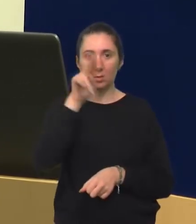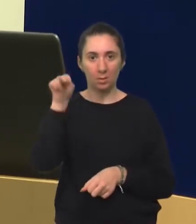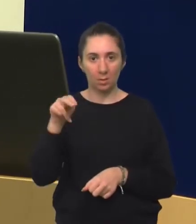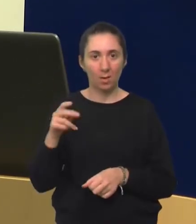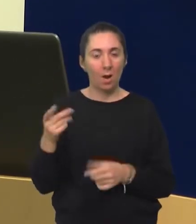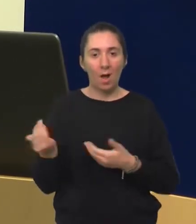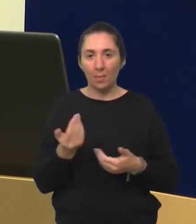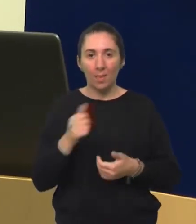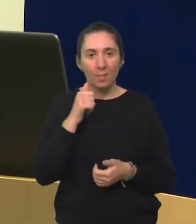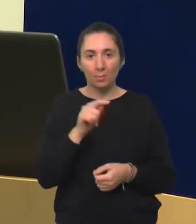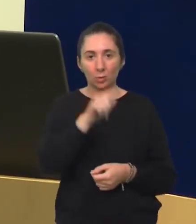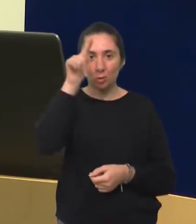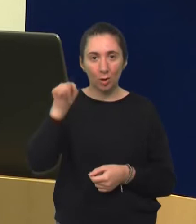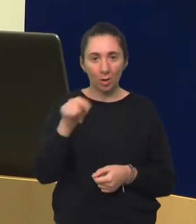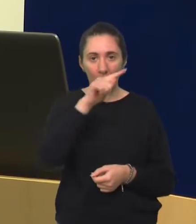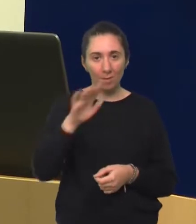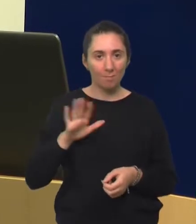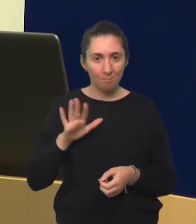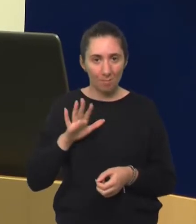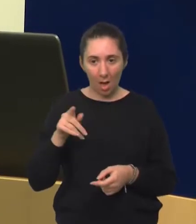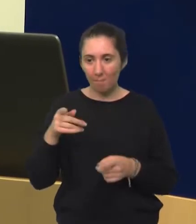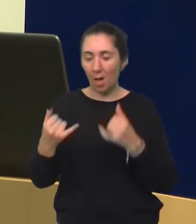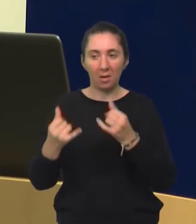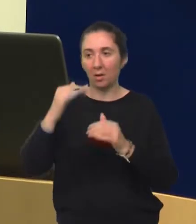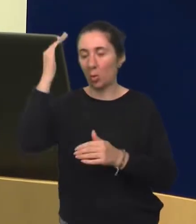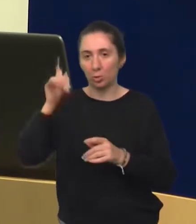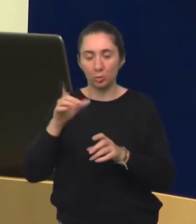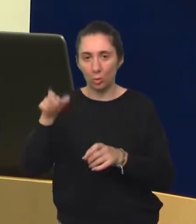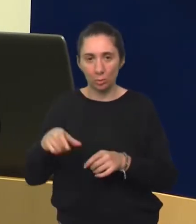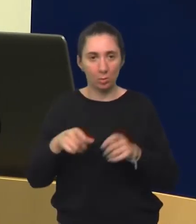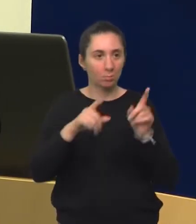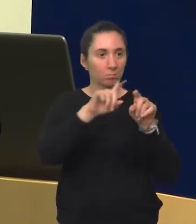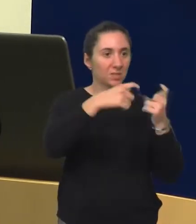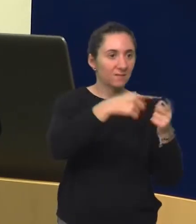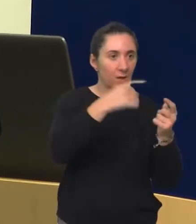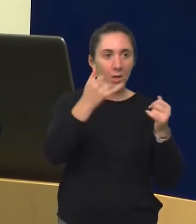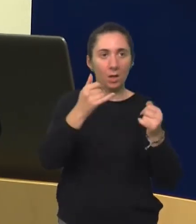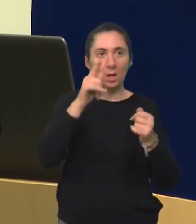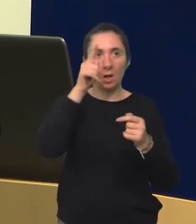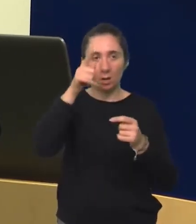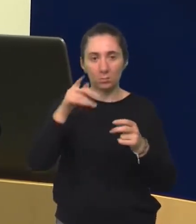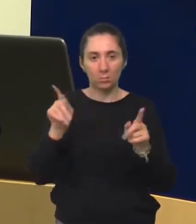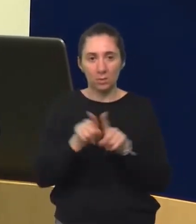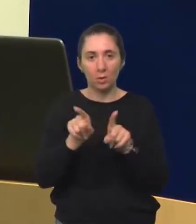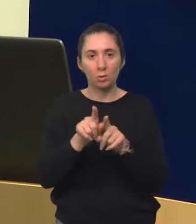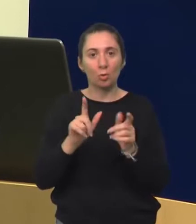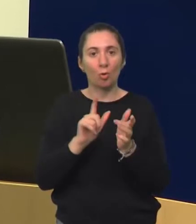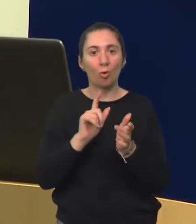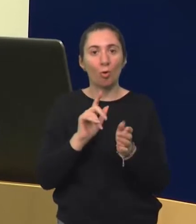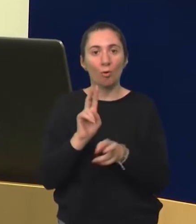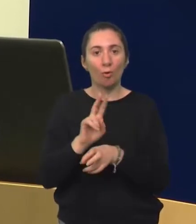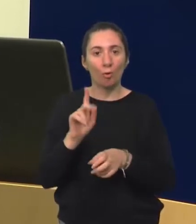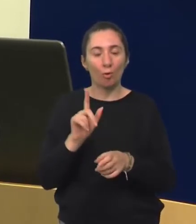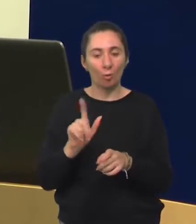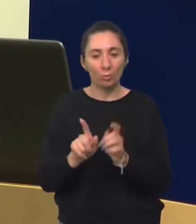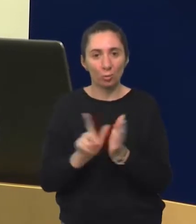Znači nije sposobno napraviti trokutić između mame ili neke druge odresle osobe, predmeta i da je on na ovom jednom kraju. Da istovremeno pažnja ide